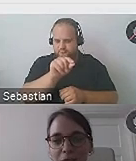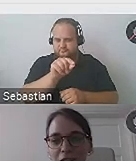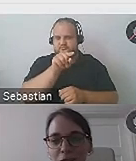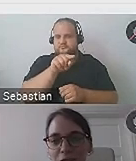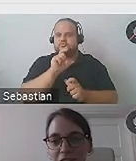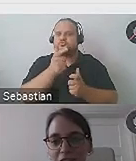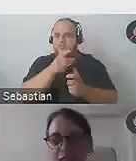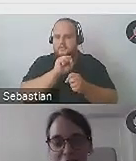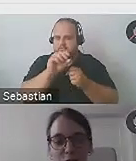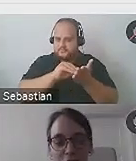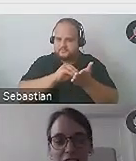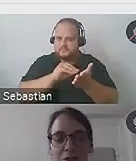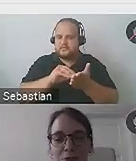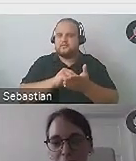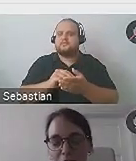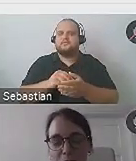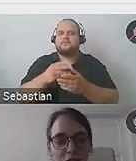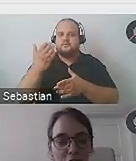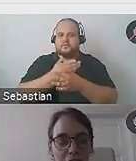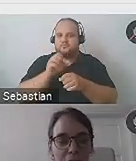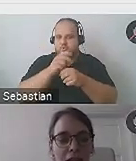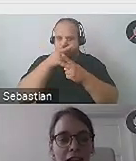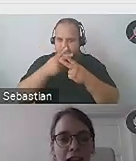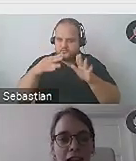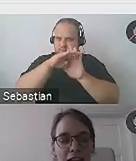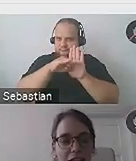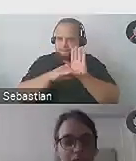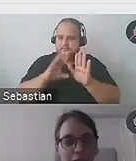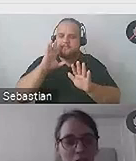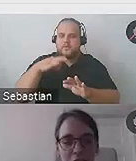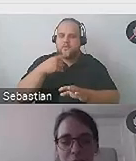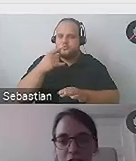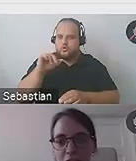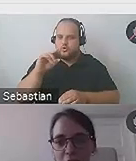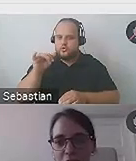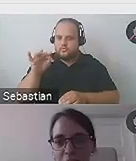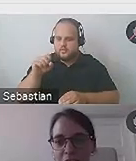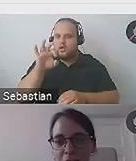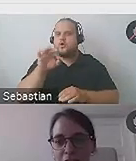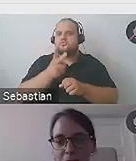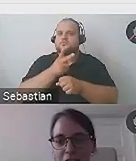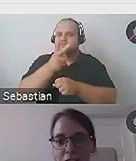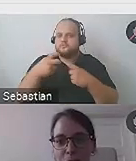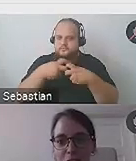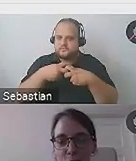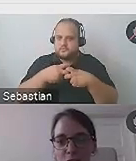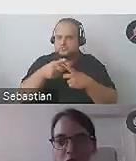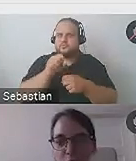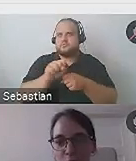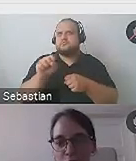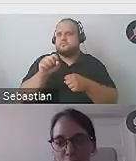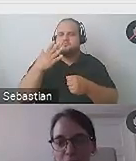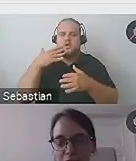jest umieszczone. Zapraszam do odwiedzenia scenariusza przygotowanego przez Dorotę o dostępności cyfrowej. Tam jest naprawdę bardzo, bardzo